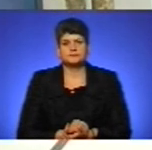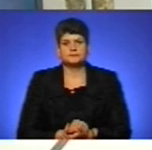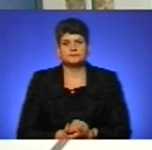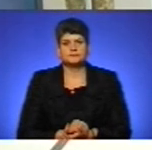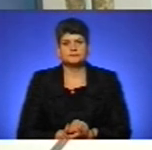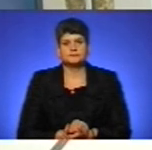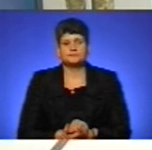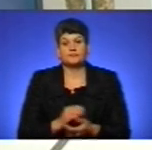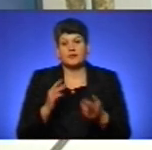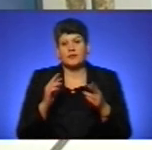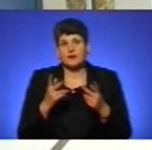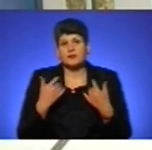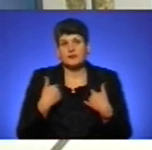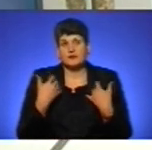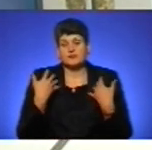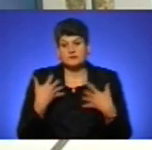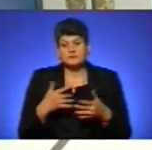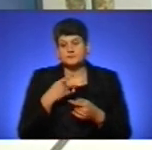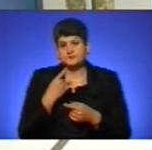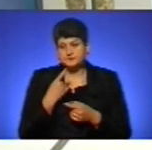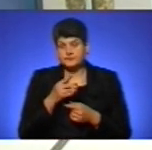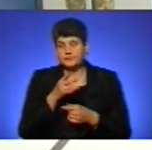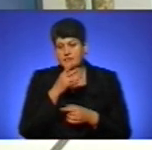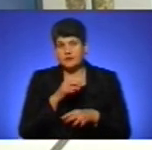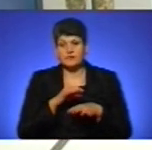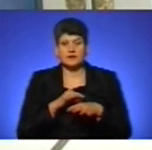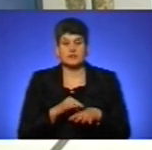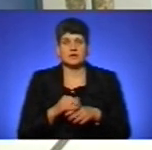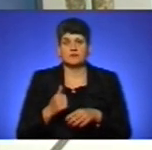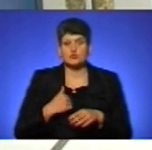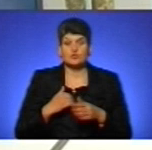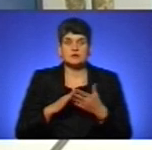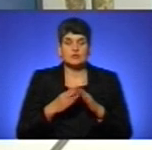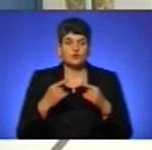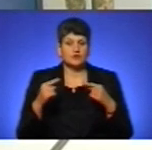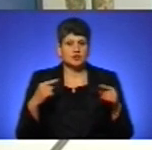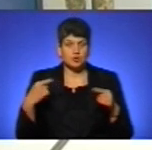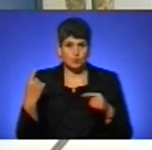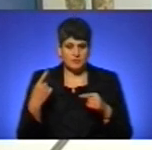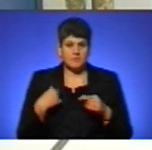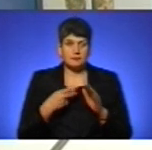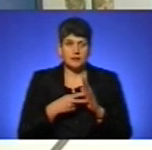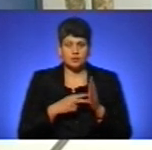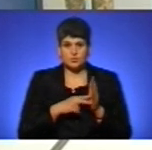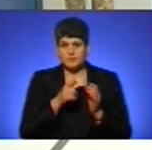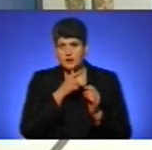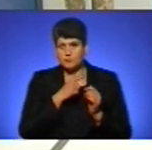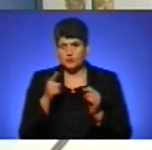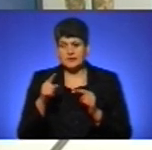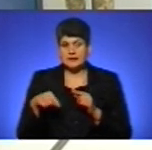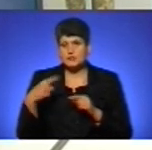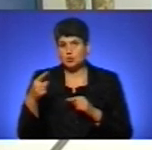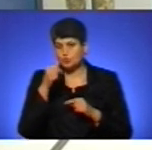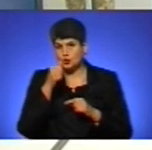Як я вже зауважив, під час ведення військового стану в інших областях, ми плануємо на протязі наступного